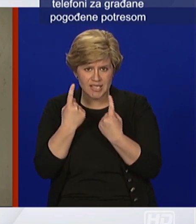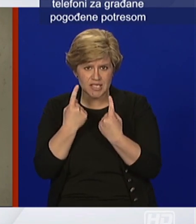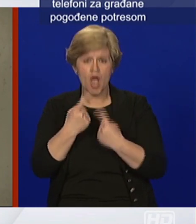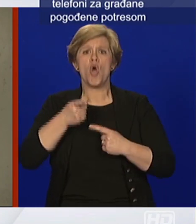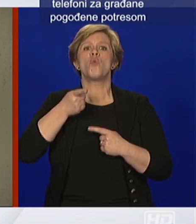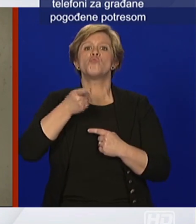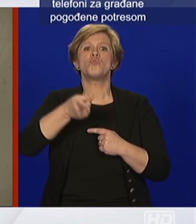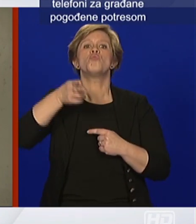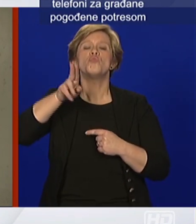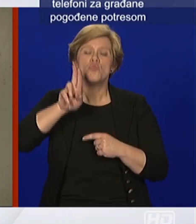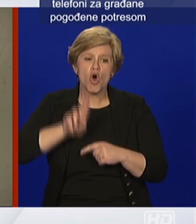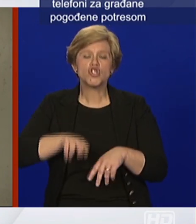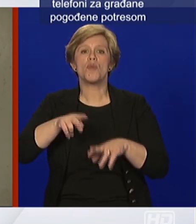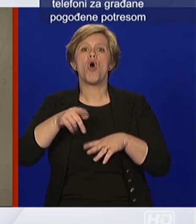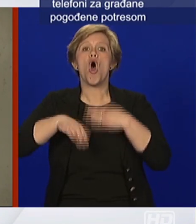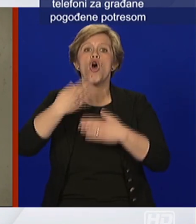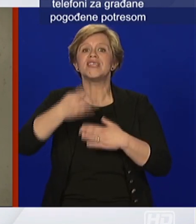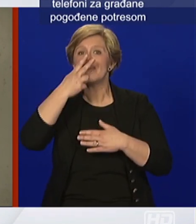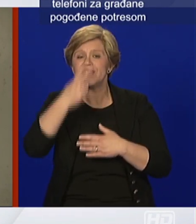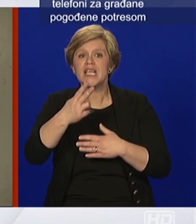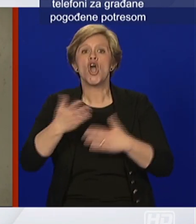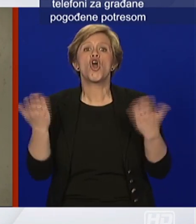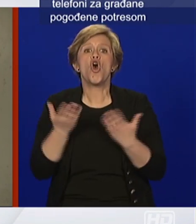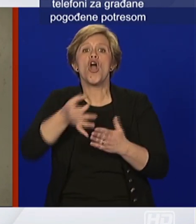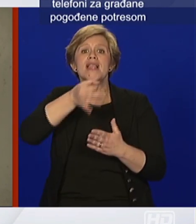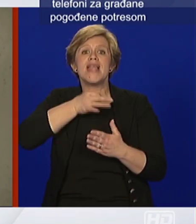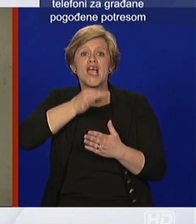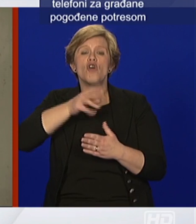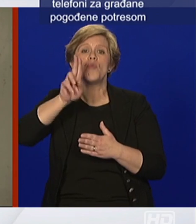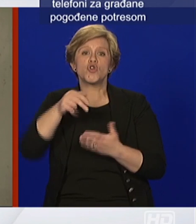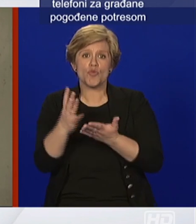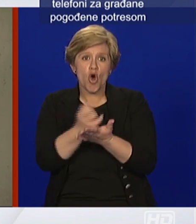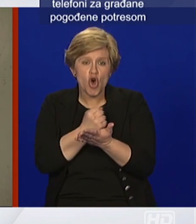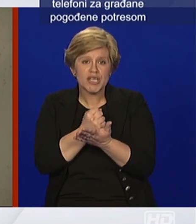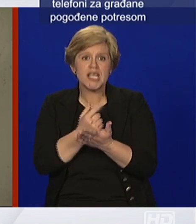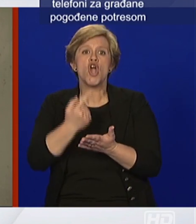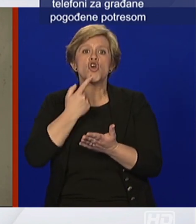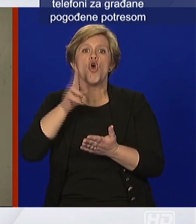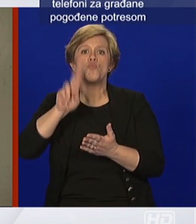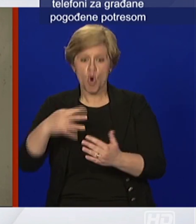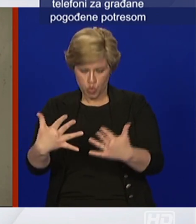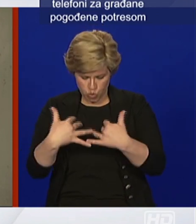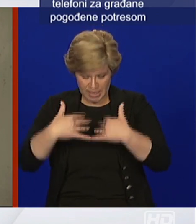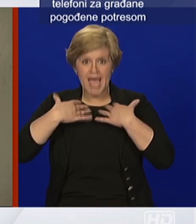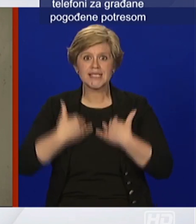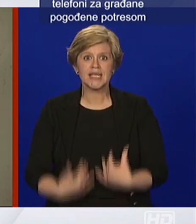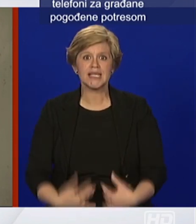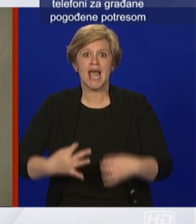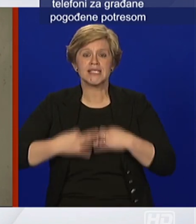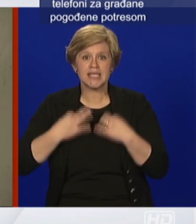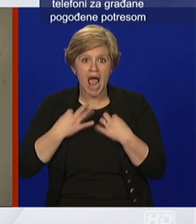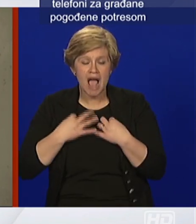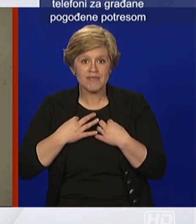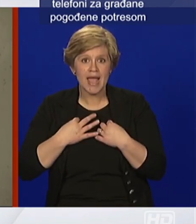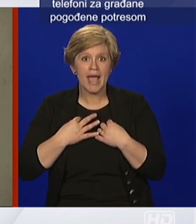tim lijekovima koji mogu utjecati na imunološki sustav treba ići i